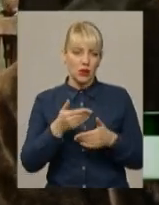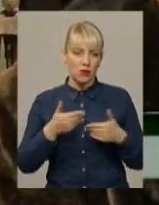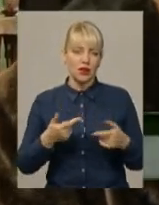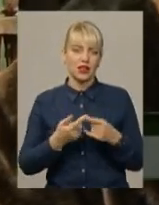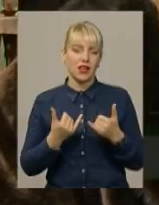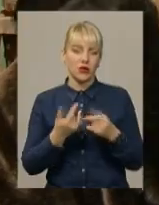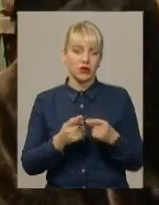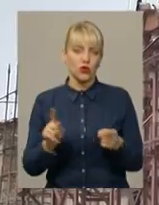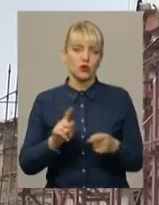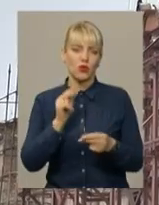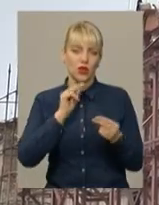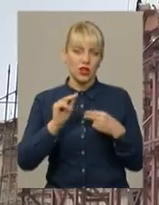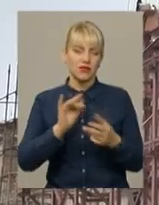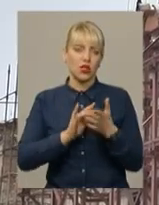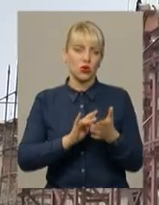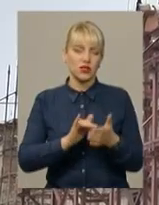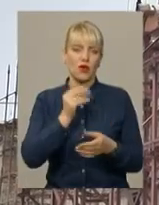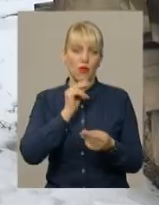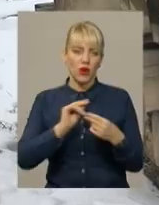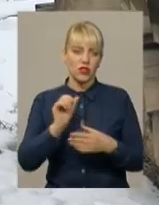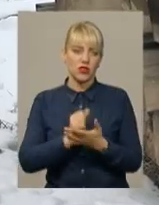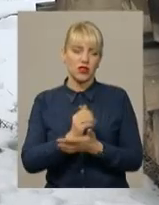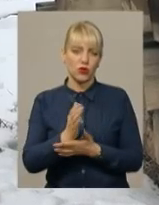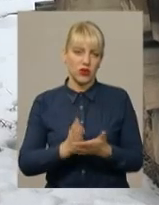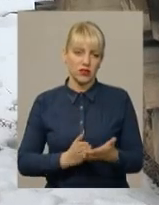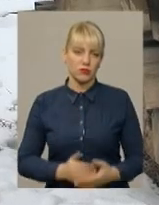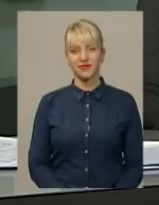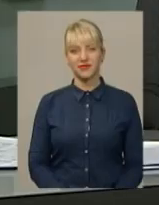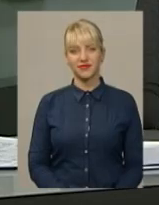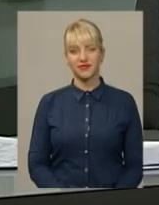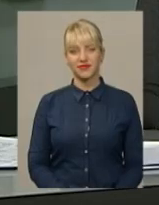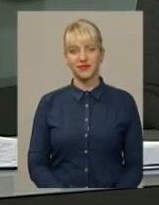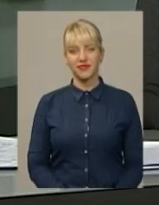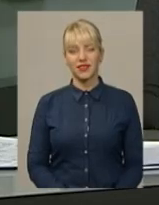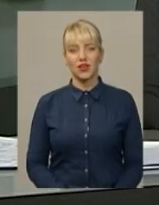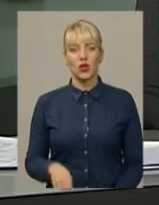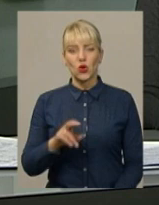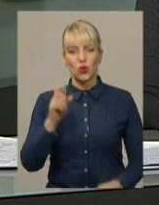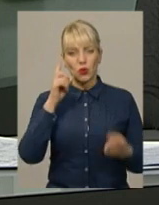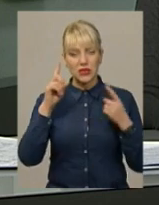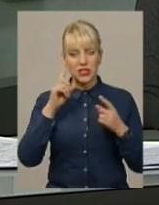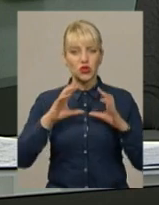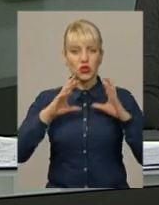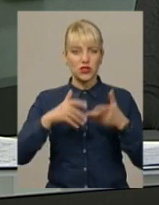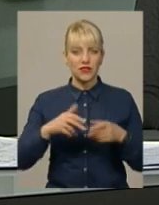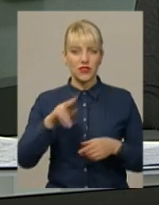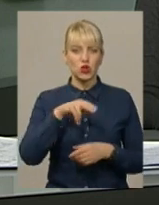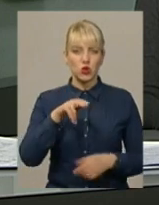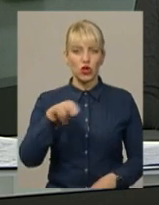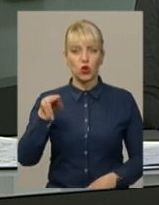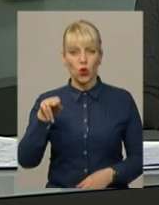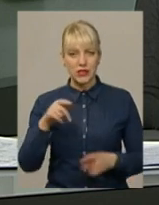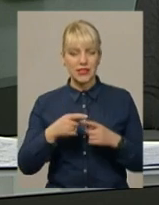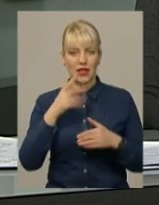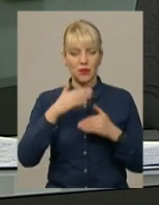покращилась інфраструктура. Світлана Поробок, Іван Новчан, новини, Поділяцентр. До містичного казкового світу Джулії Дональдсу